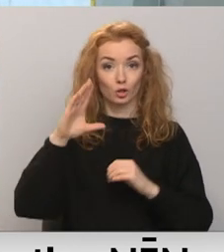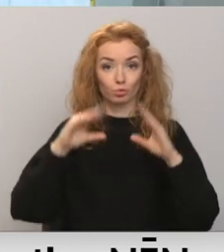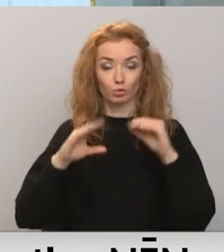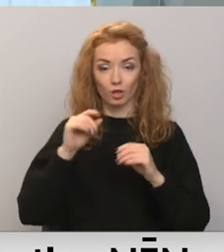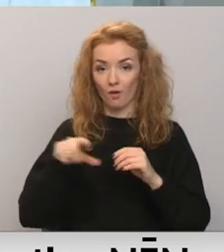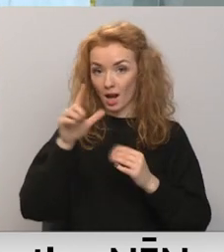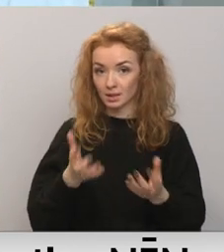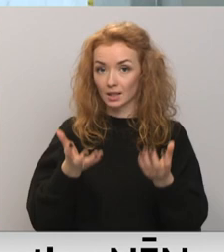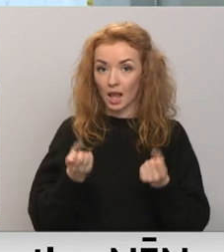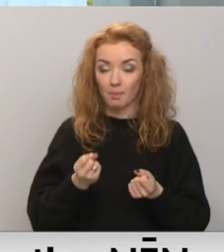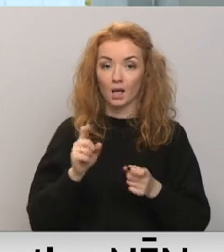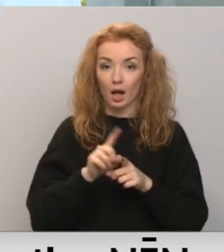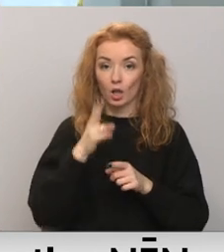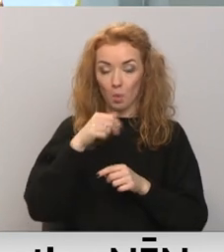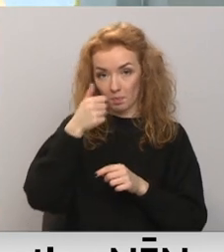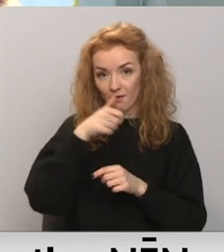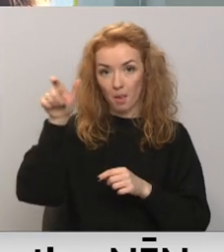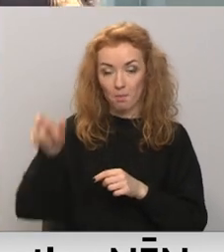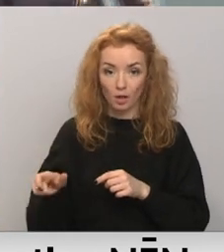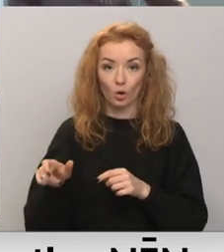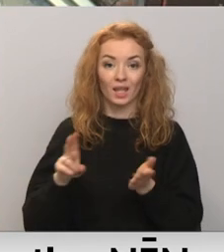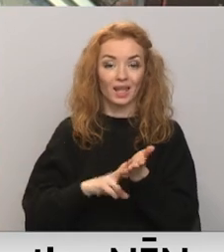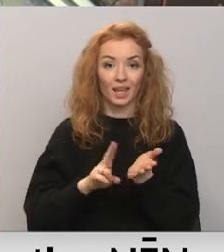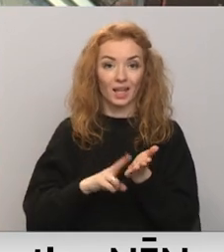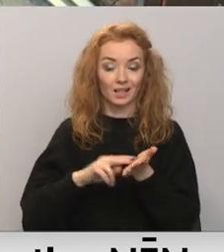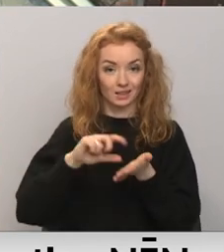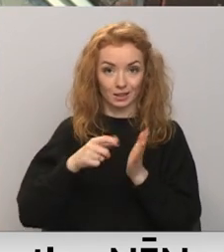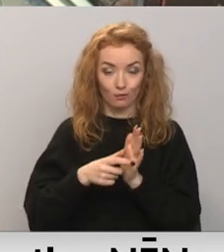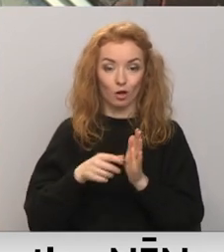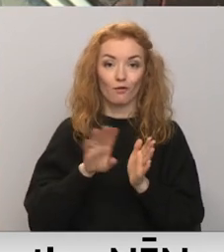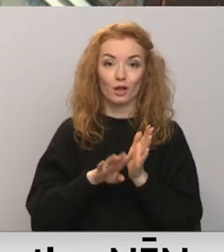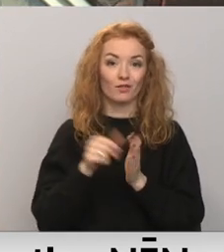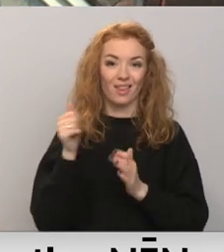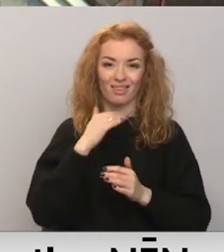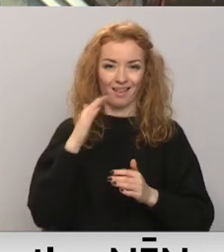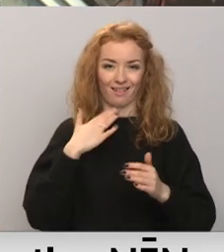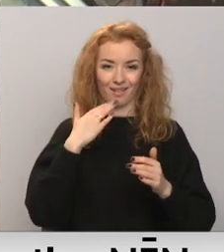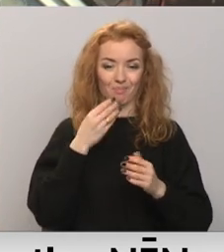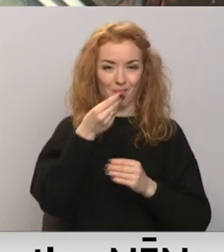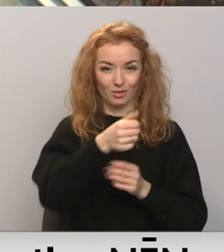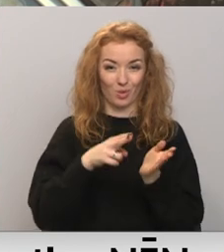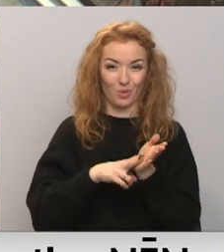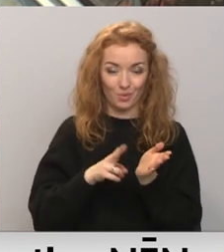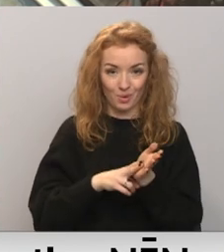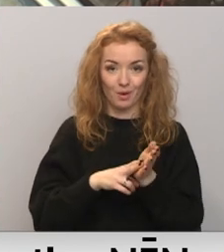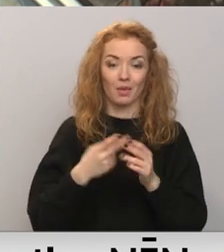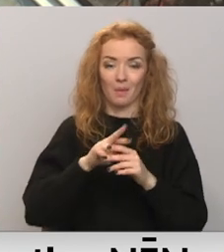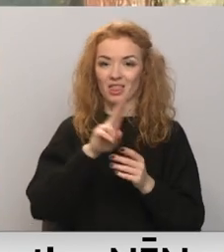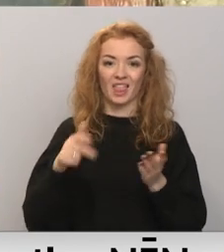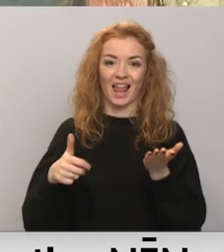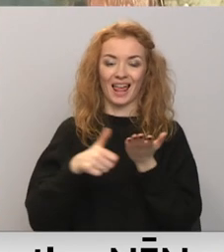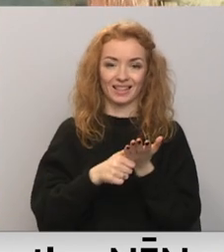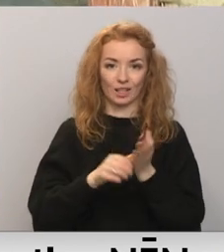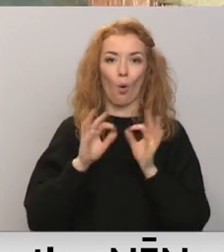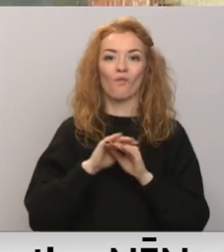varētu saņemt arī no privāta personu izīrētiem dzīvokļiem, kur nereti nevēloties maksāt nodokļus, izīrēšanas faktu nereģistrē